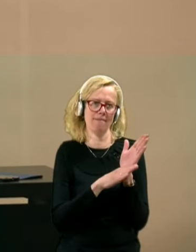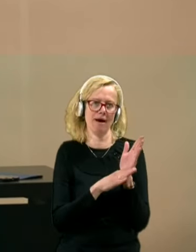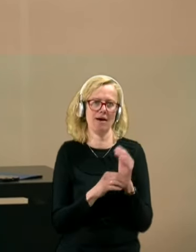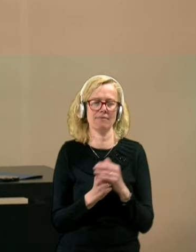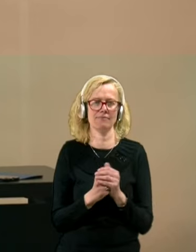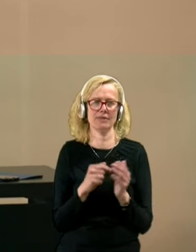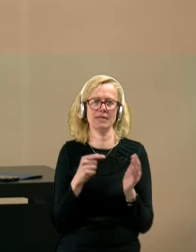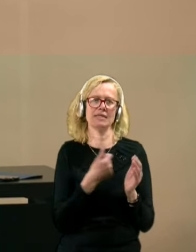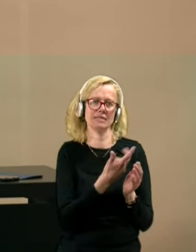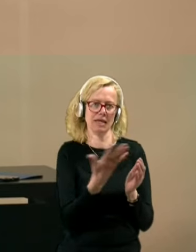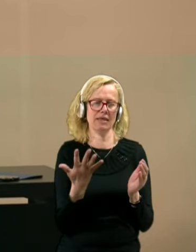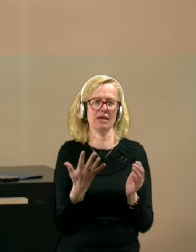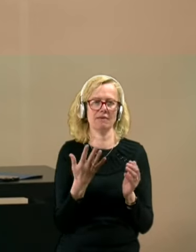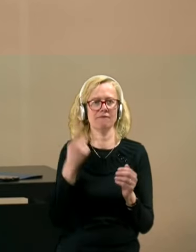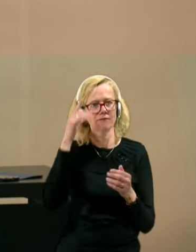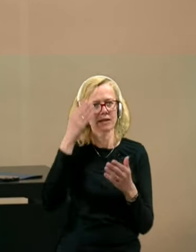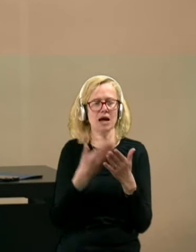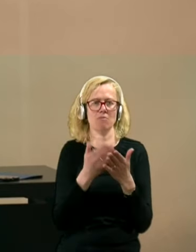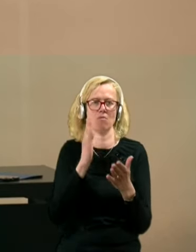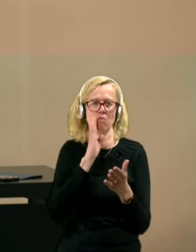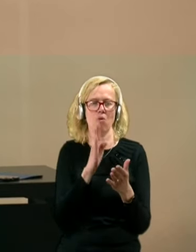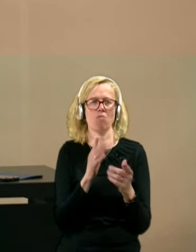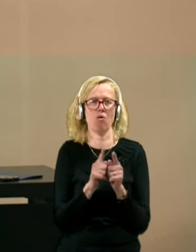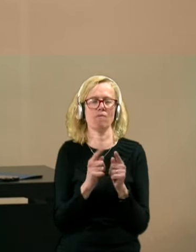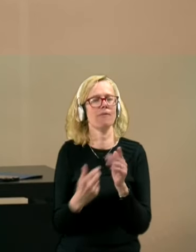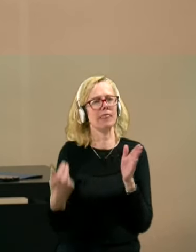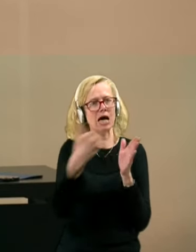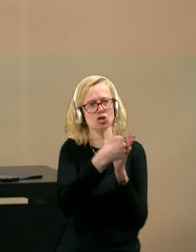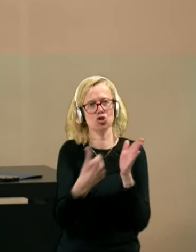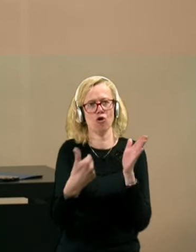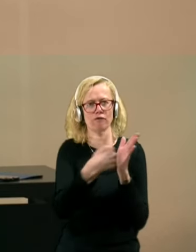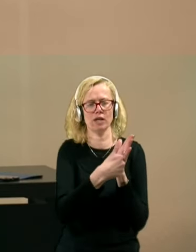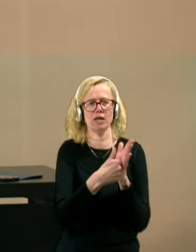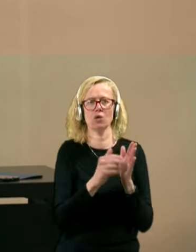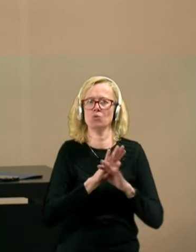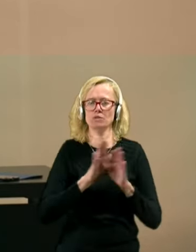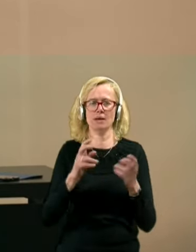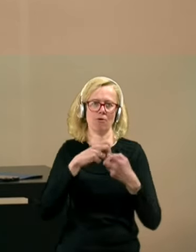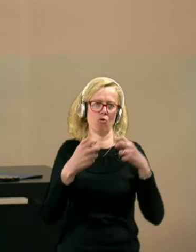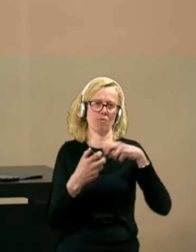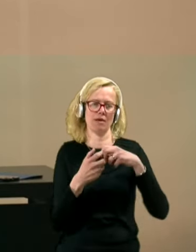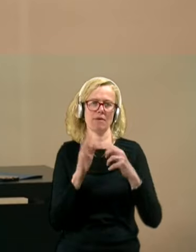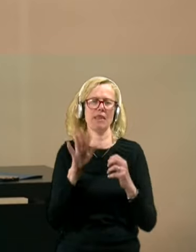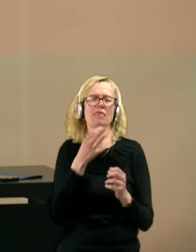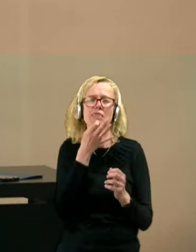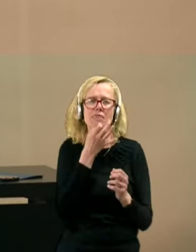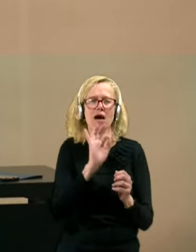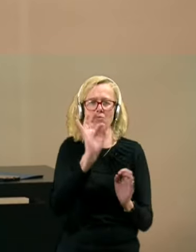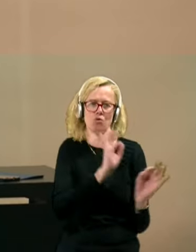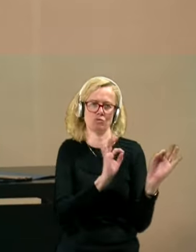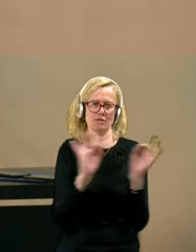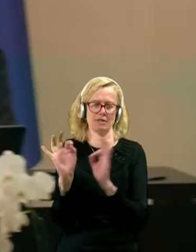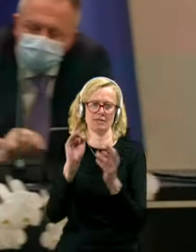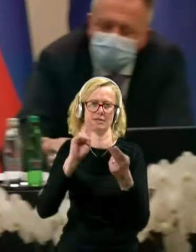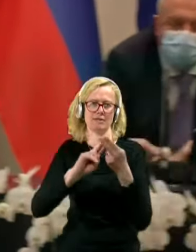verjamem, da bomo naslovili vse te probleme na najbolj ustrezen način.